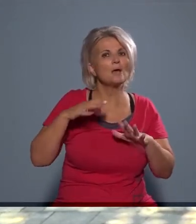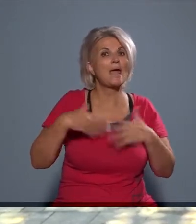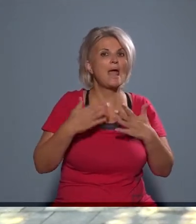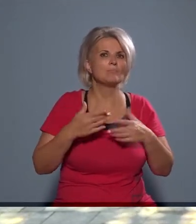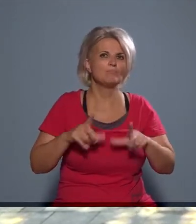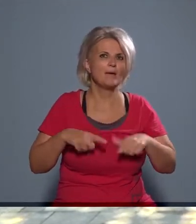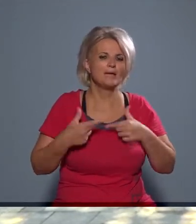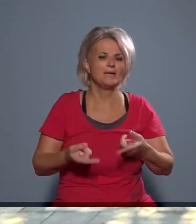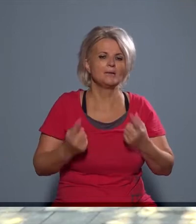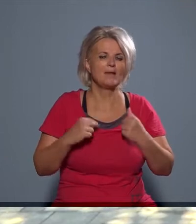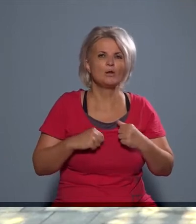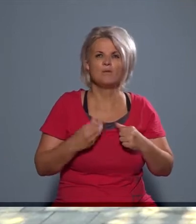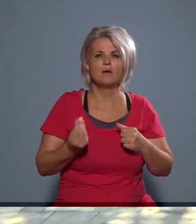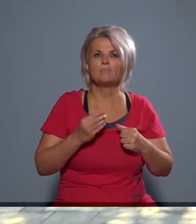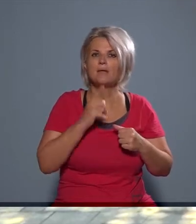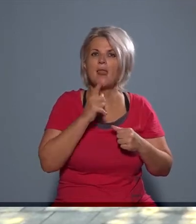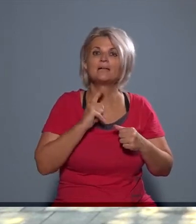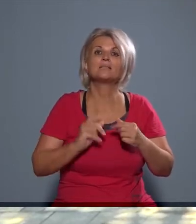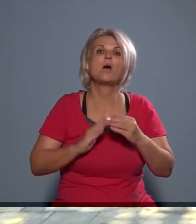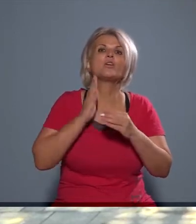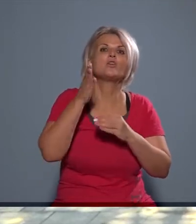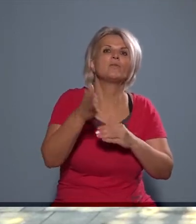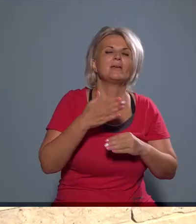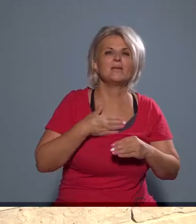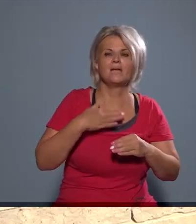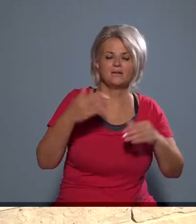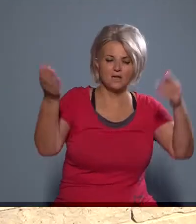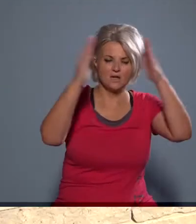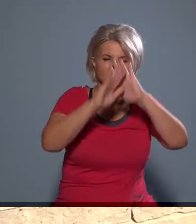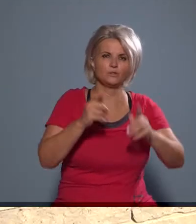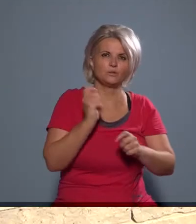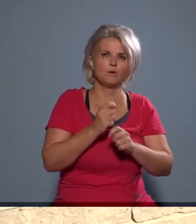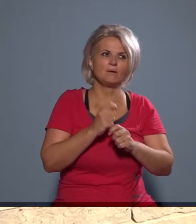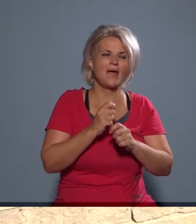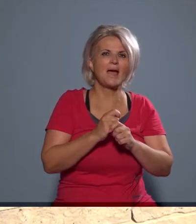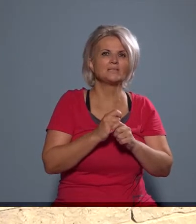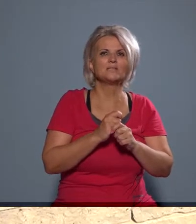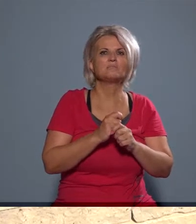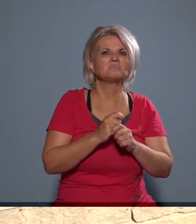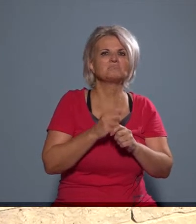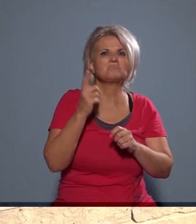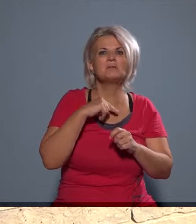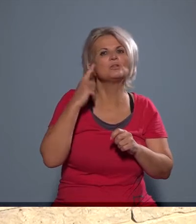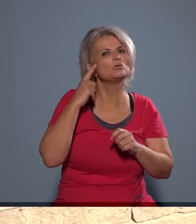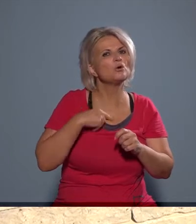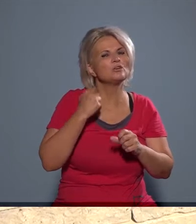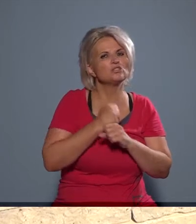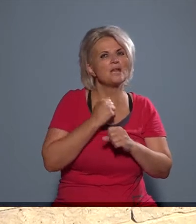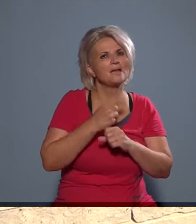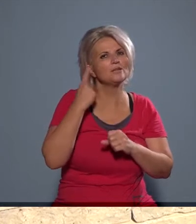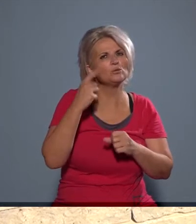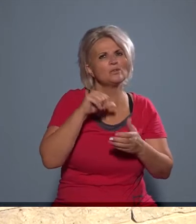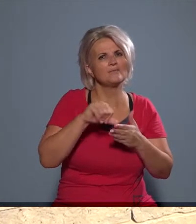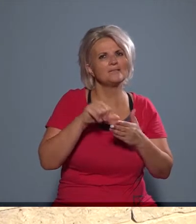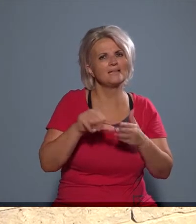majd, vagy mi lesz a jövő, tehát hogy mint szobrázként én mit tudok nyújtani a társadalomnak, amiért tudnak fizetni, akkor azért